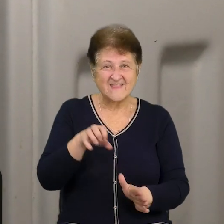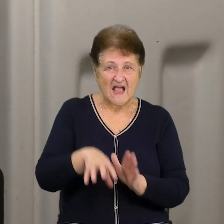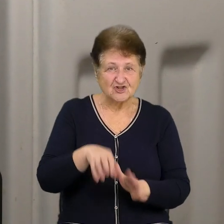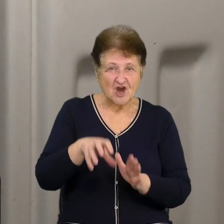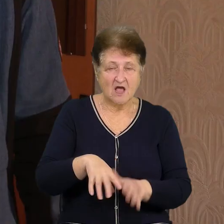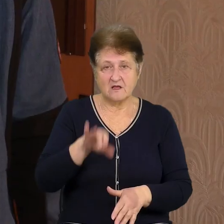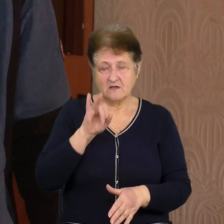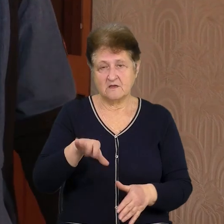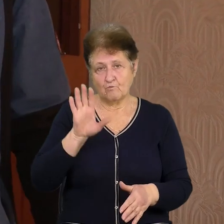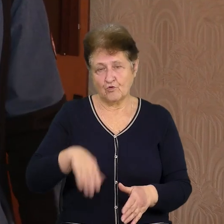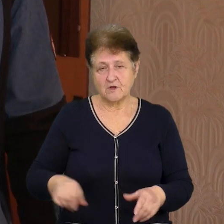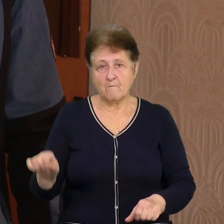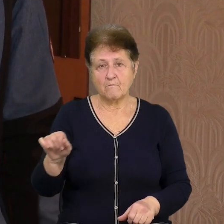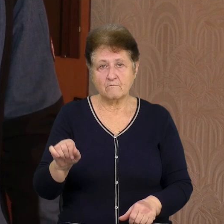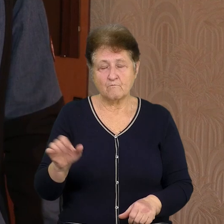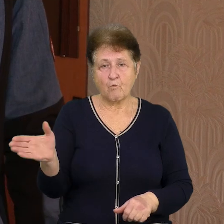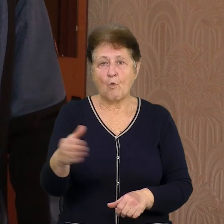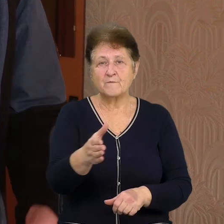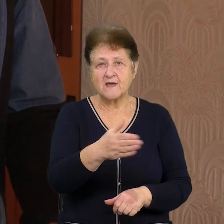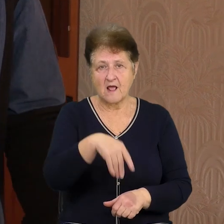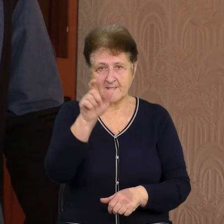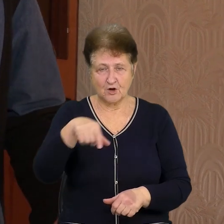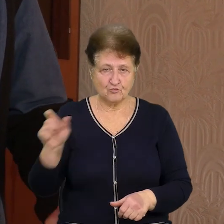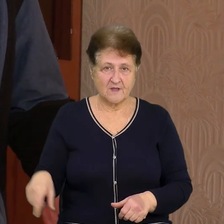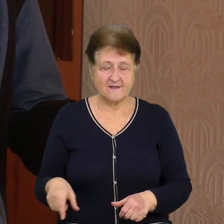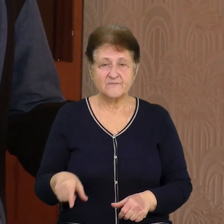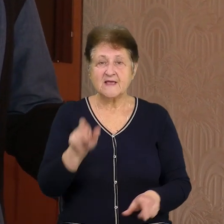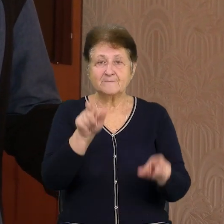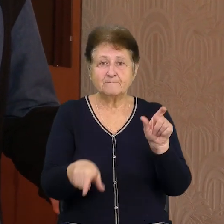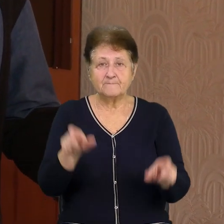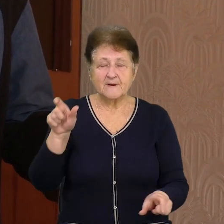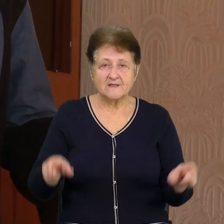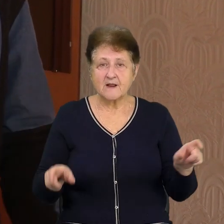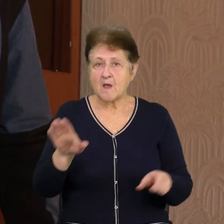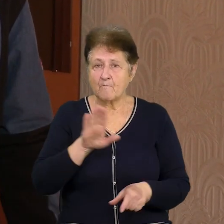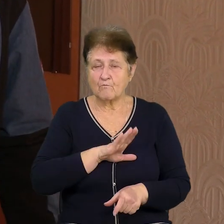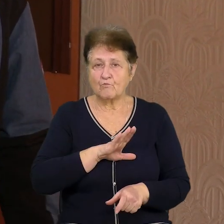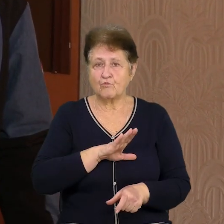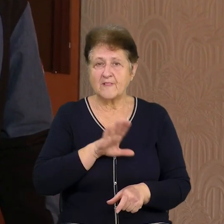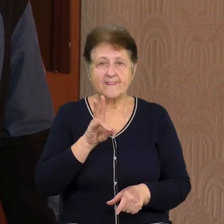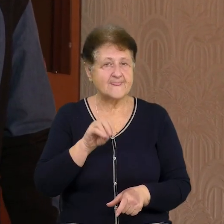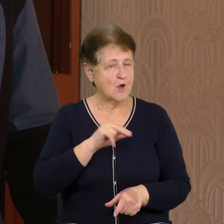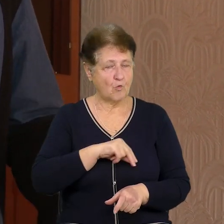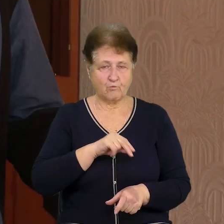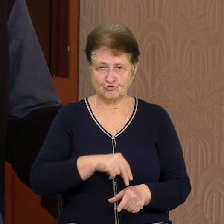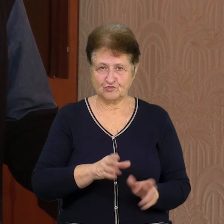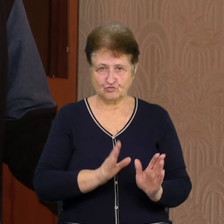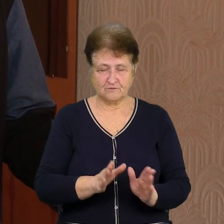потім уже ж повбирали мешканці. Ось, система була у, скажімо, не робочому стані.